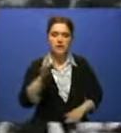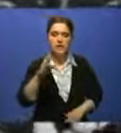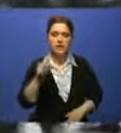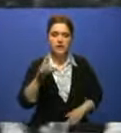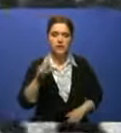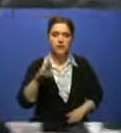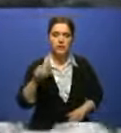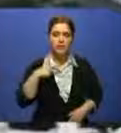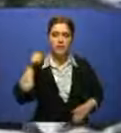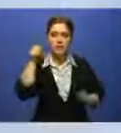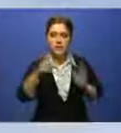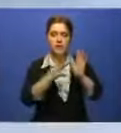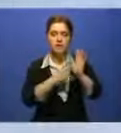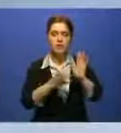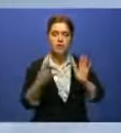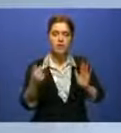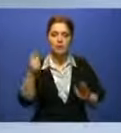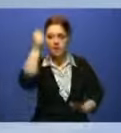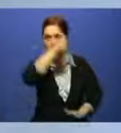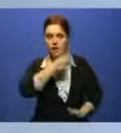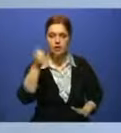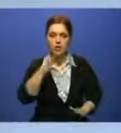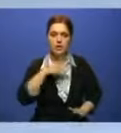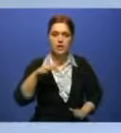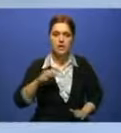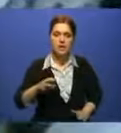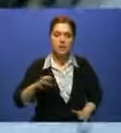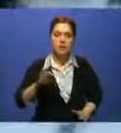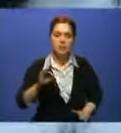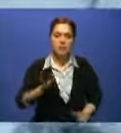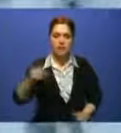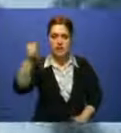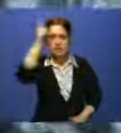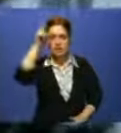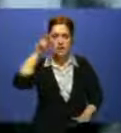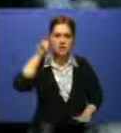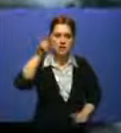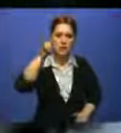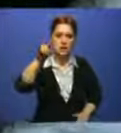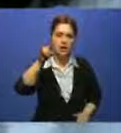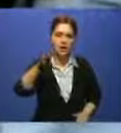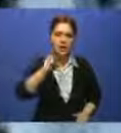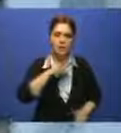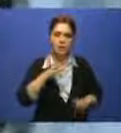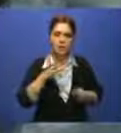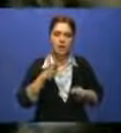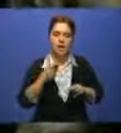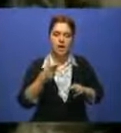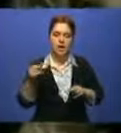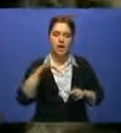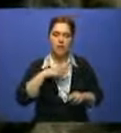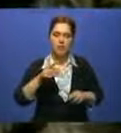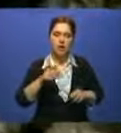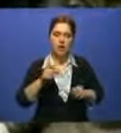произошло в 1941 году далеко от дома в Тамбовской области. Немецкие самолеты, летая перед боем над расположением их части, скидывали